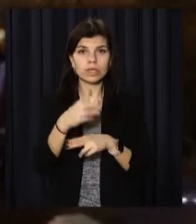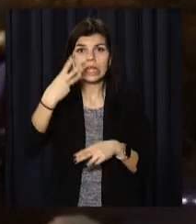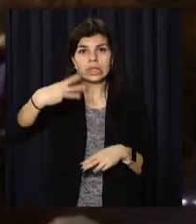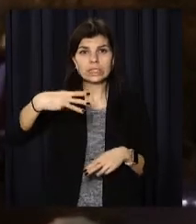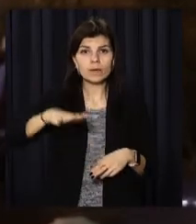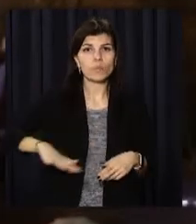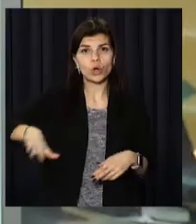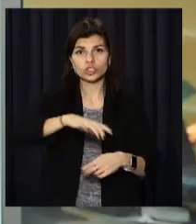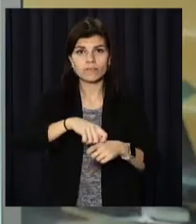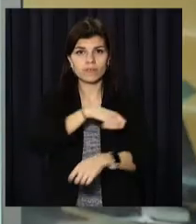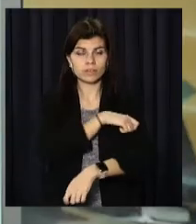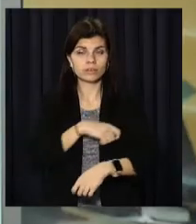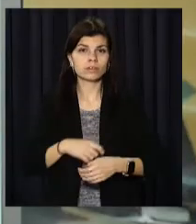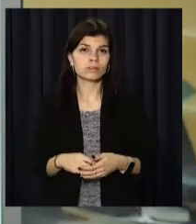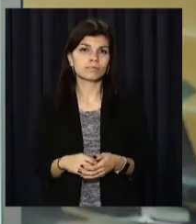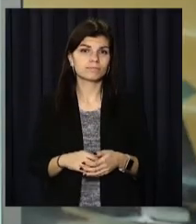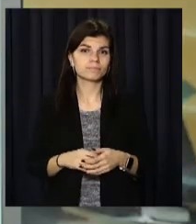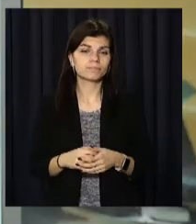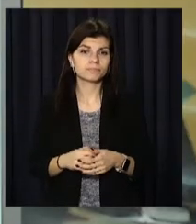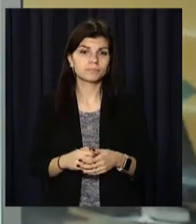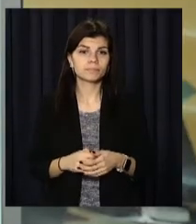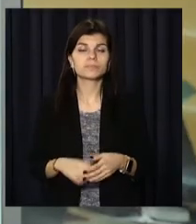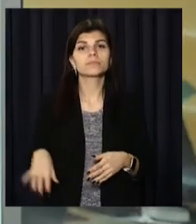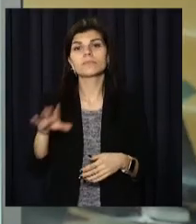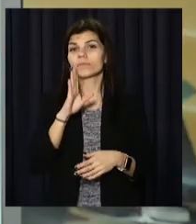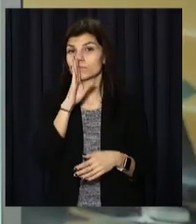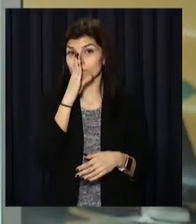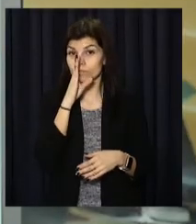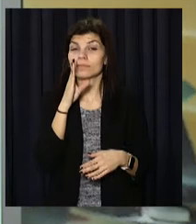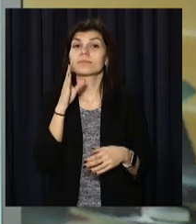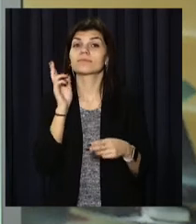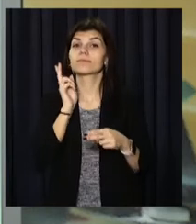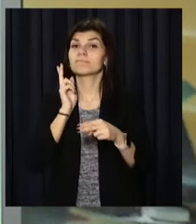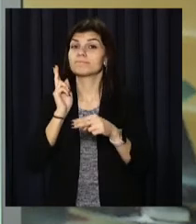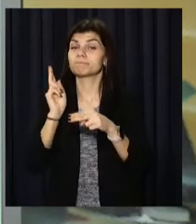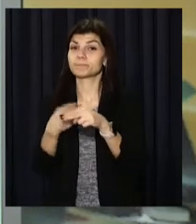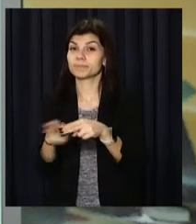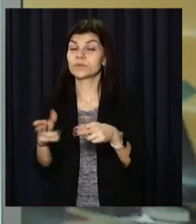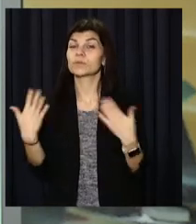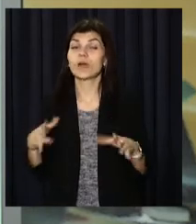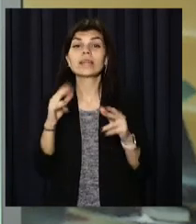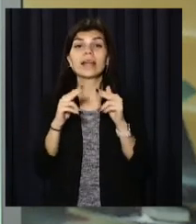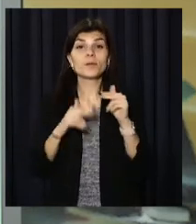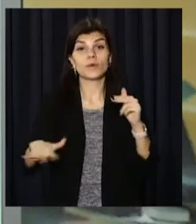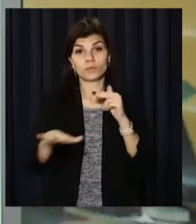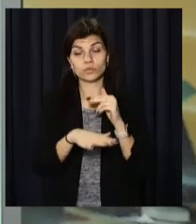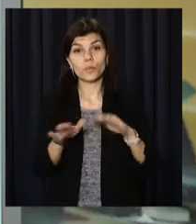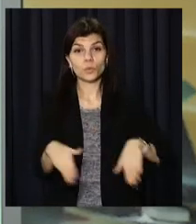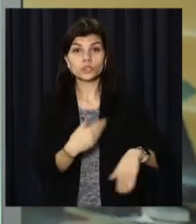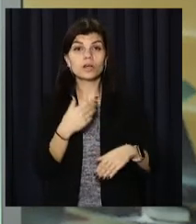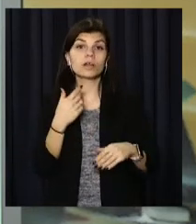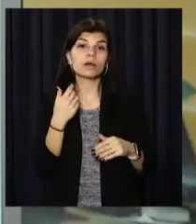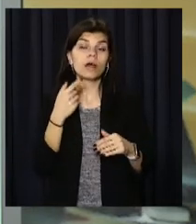метрів квадрату. Умовного ворога знешкодили, спільні дії відпрацювали. На Дніпропетровщині пройшли